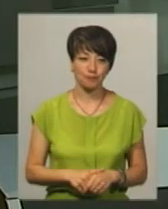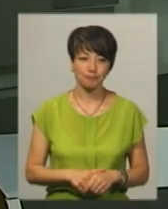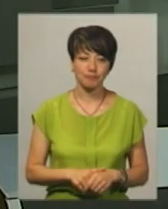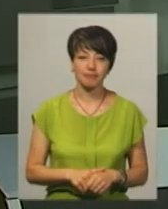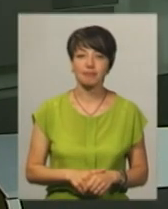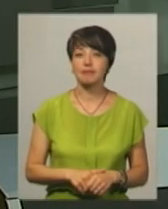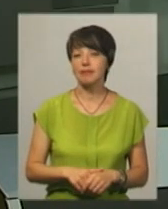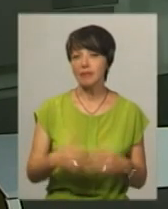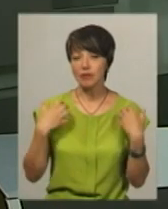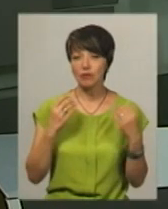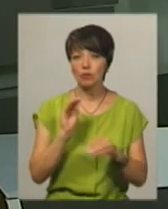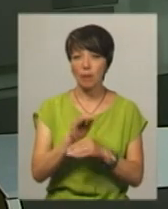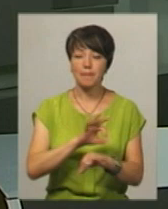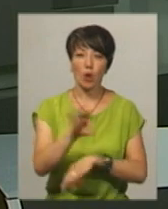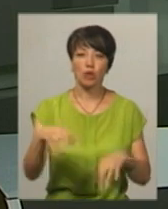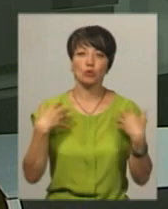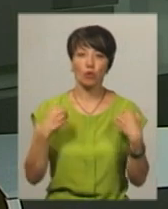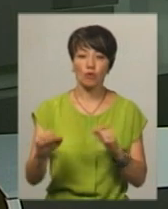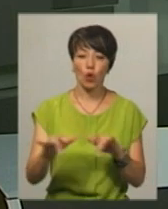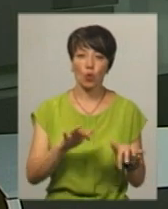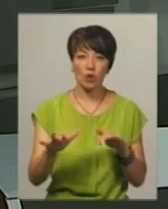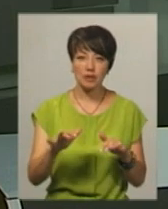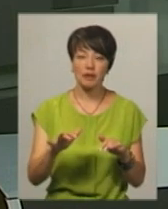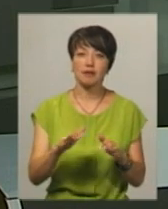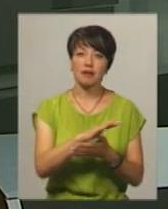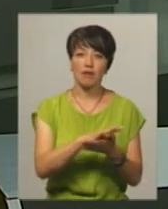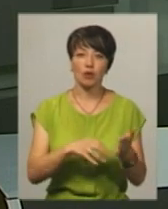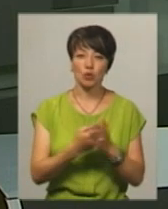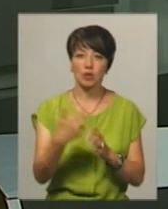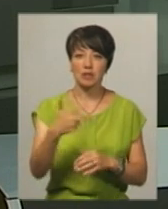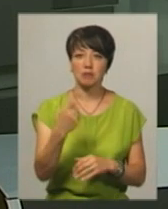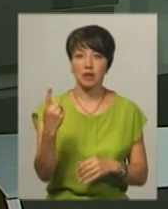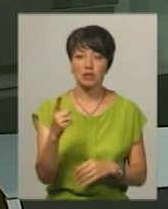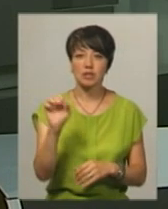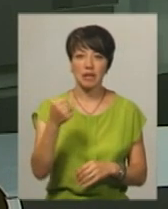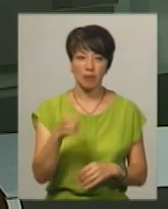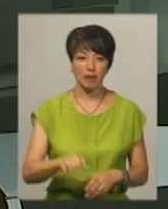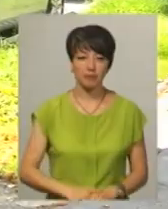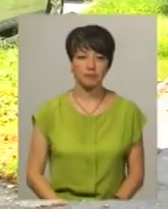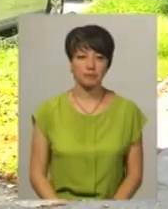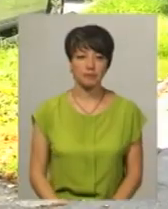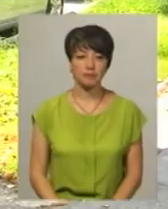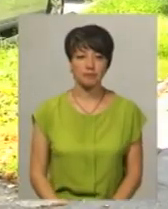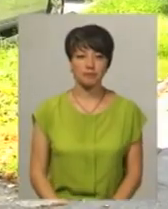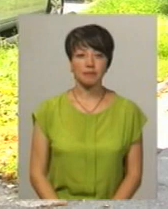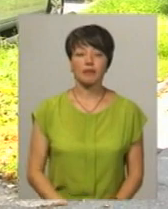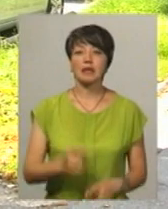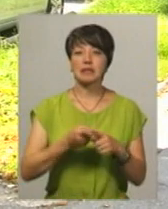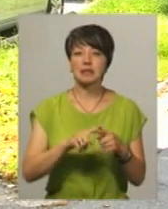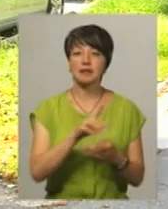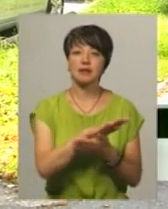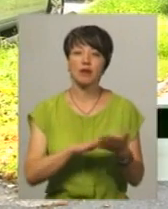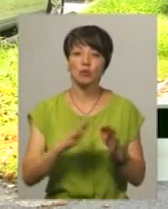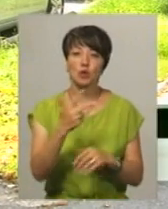Наталія Томусяк додає, проєкт оздоровчих руханок «Фітнес-сіті» триватиме до 31 серпня. «Фітнес-сіті» буде тривати до